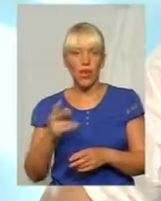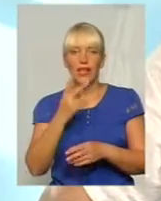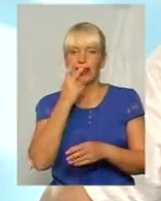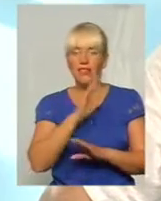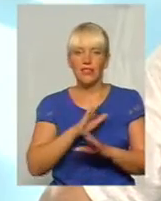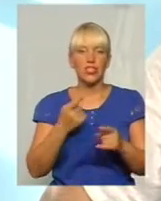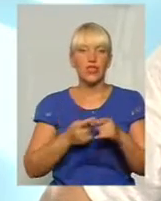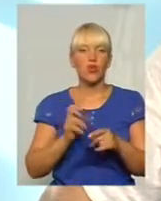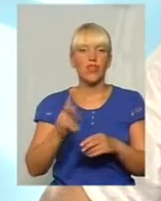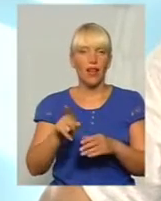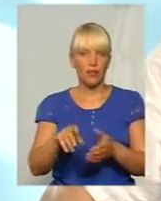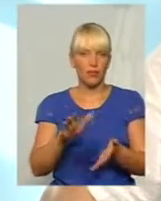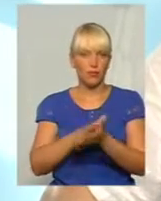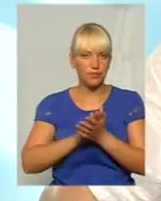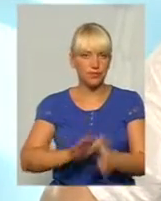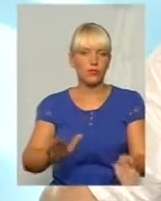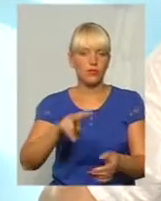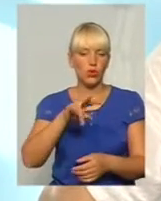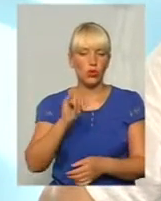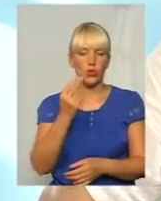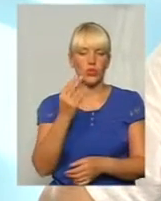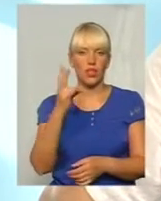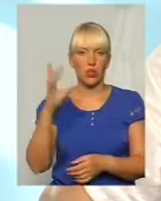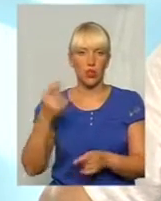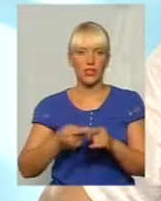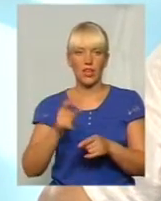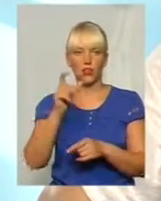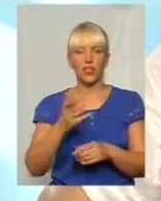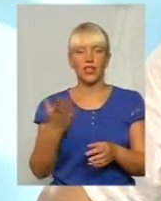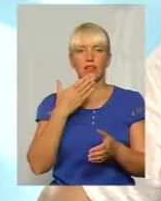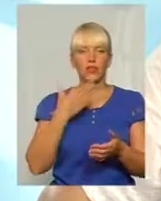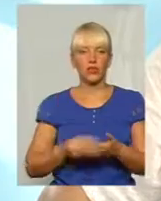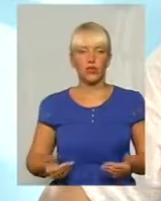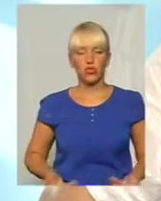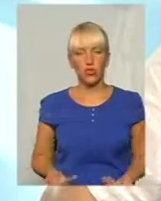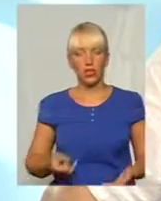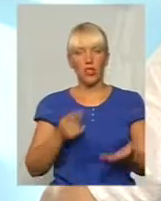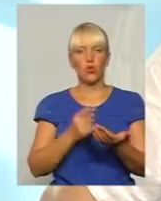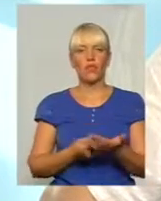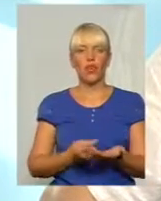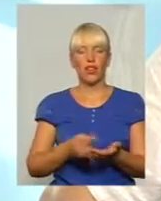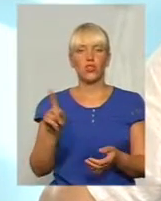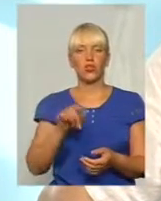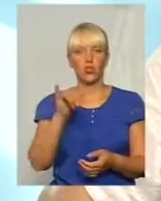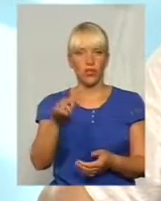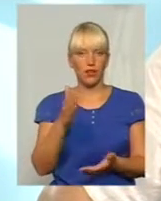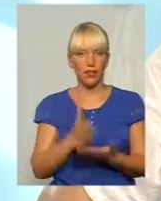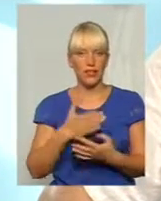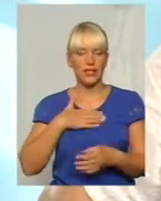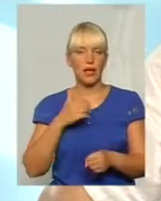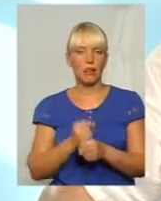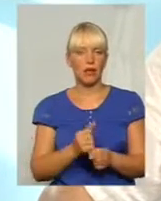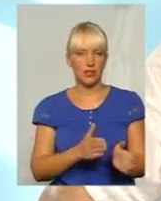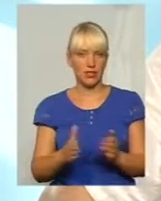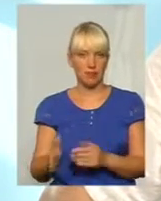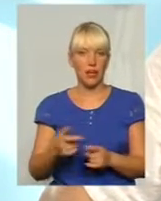любить і ті, хто його сьогодні боїться. Це людина, яка своїм життям довела, що в неї є принцип. І реально, коли